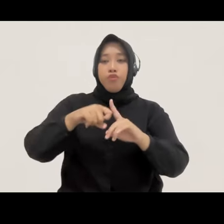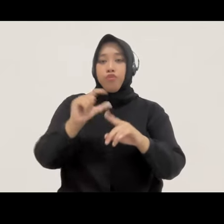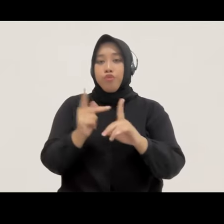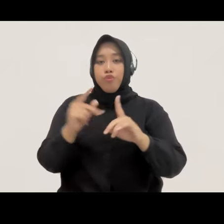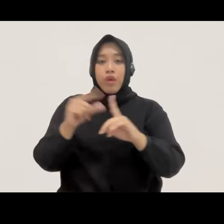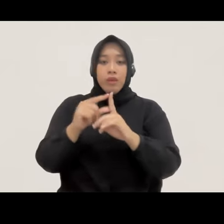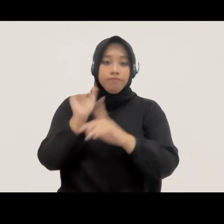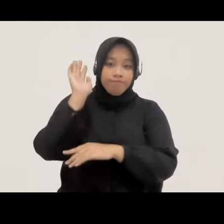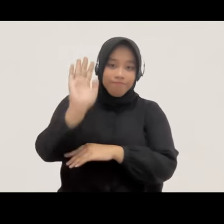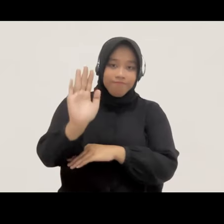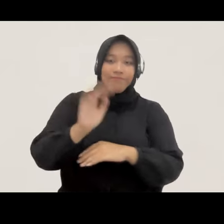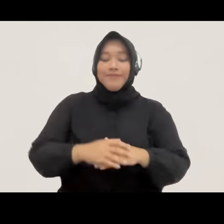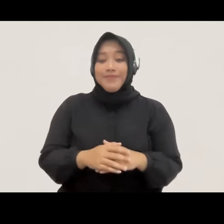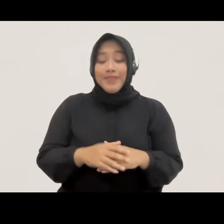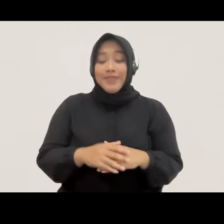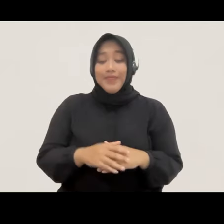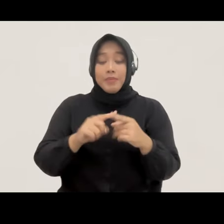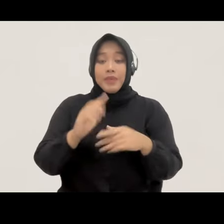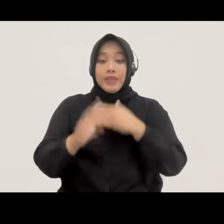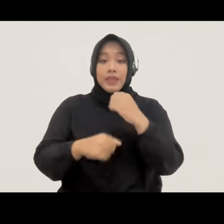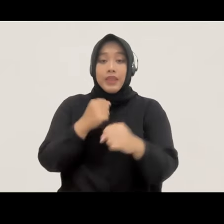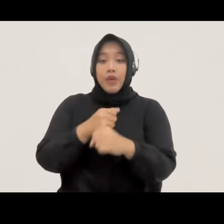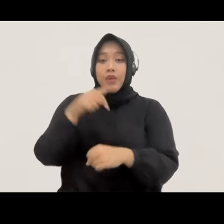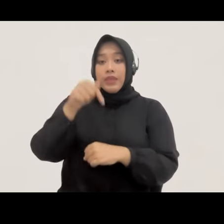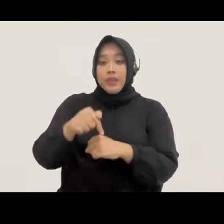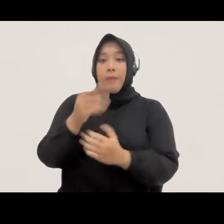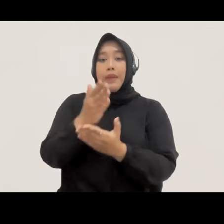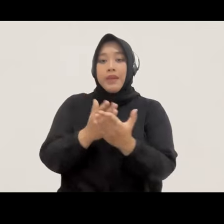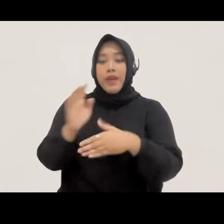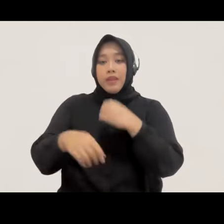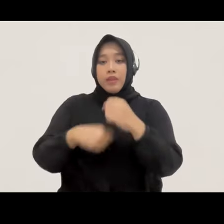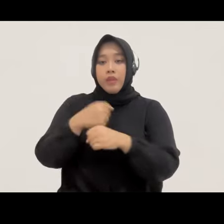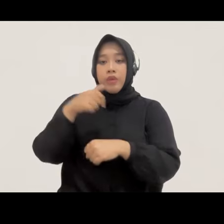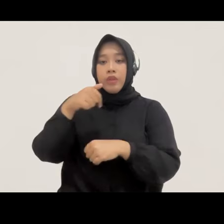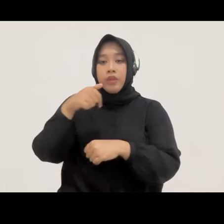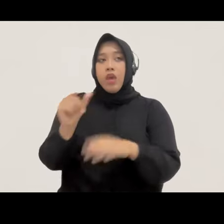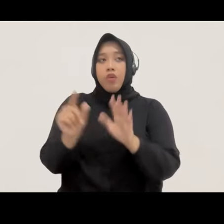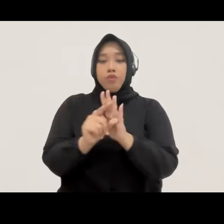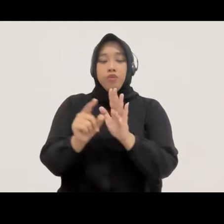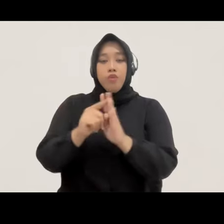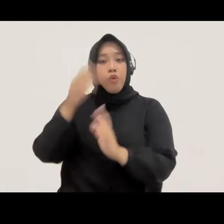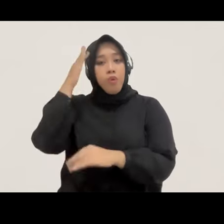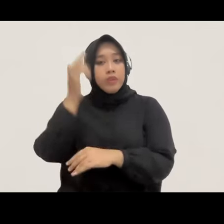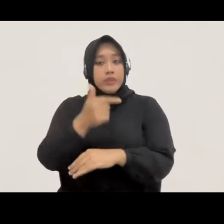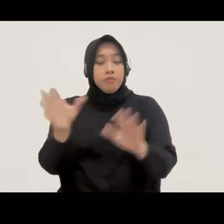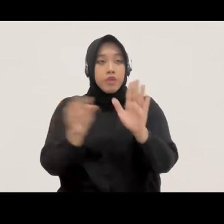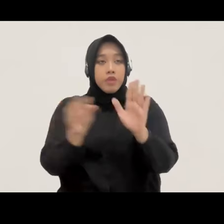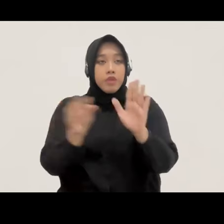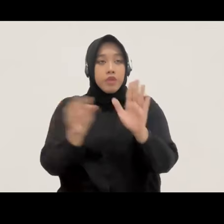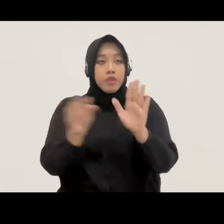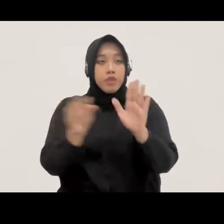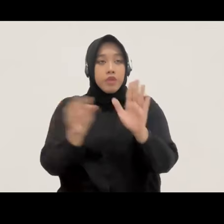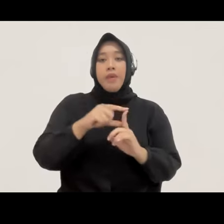Rekan-rekan di pertengahan tahun ini, RUU Polri sempat dimasukkan menjadi usul inisiatif DPR dalam rapat peripunan DPR,